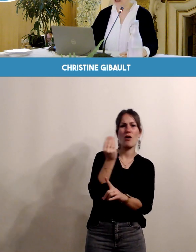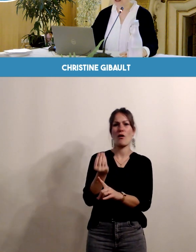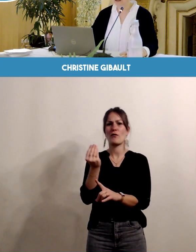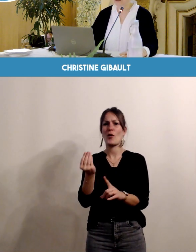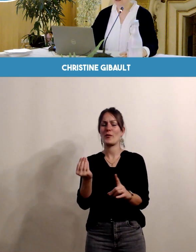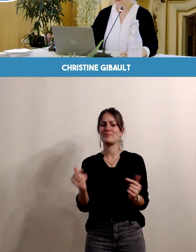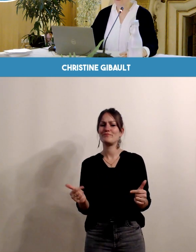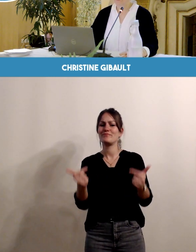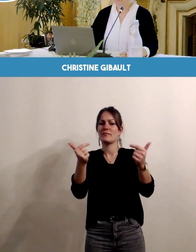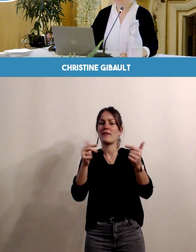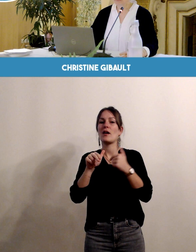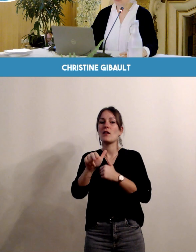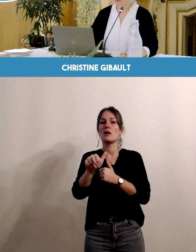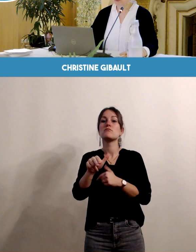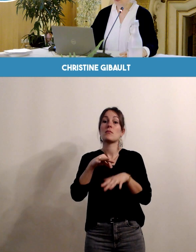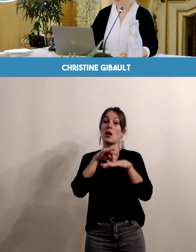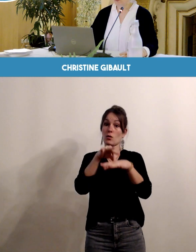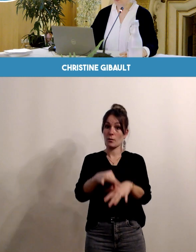survenir.